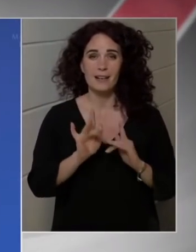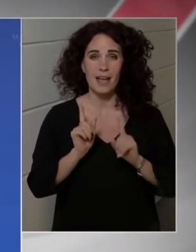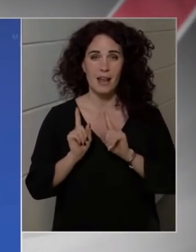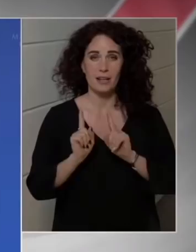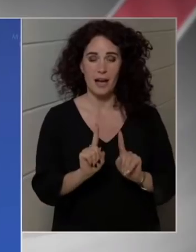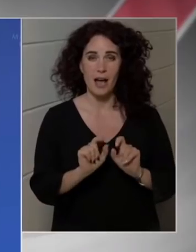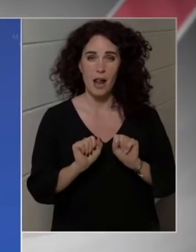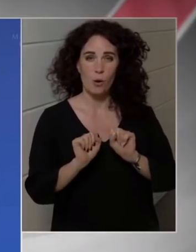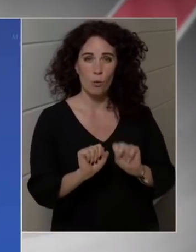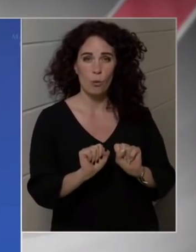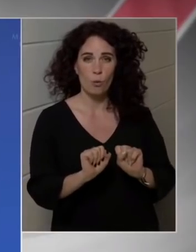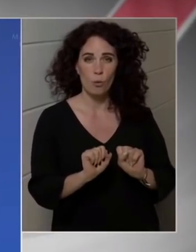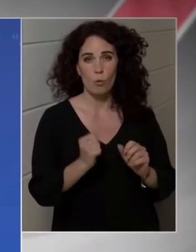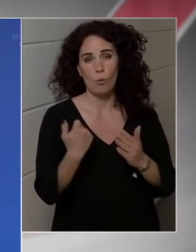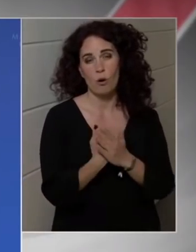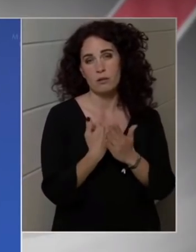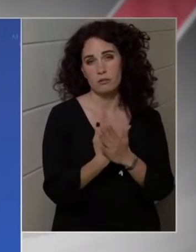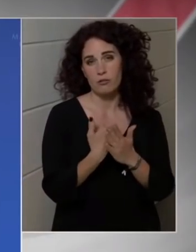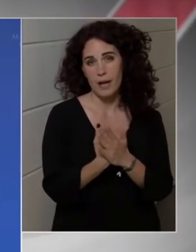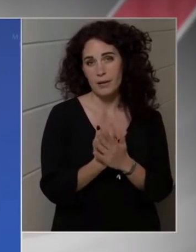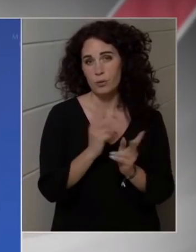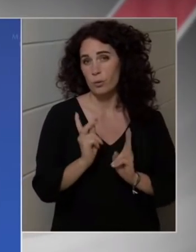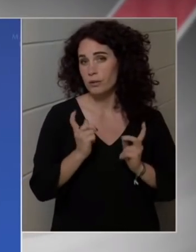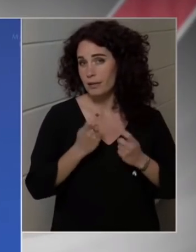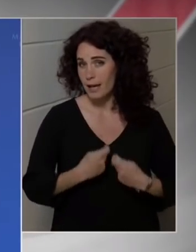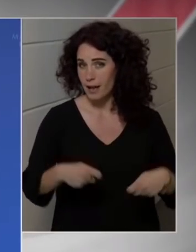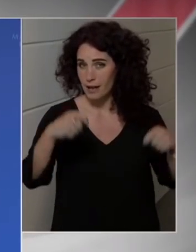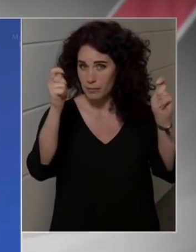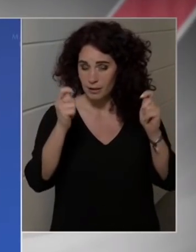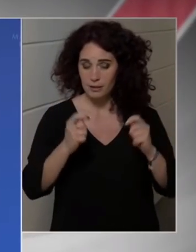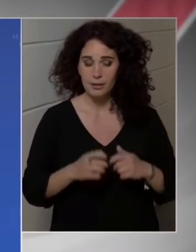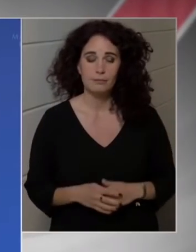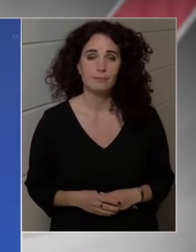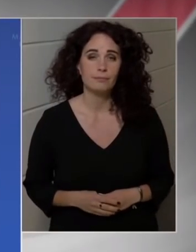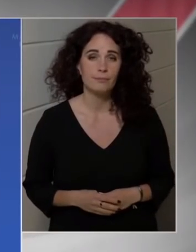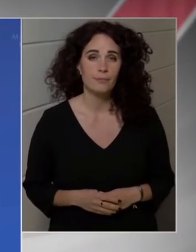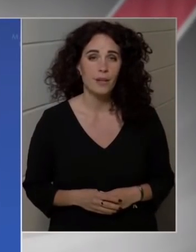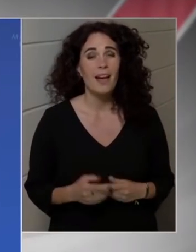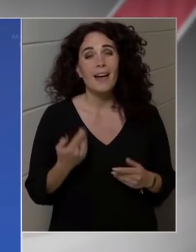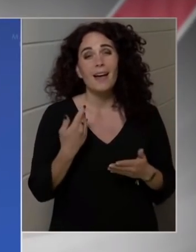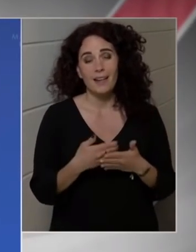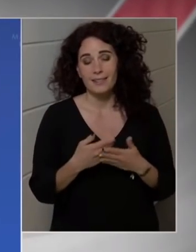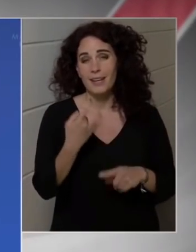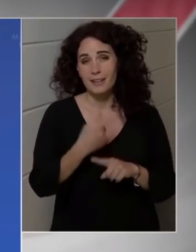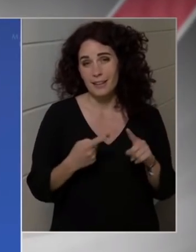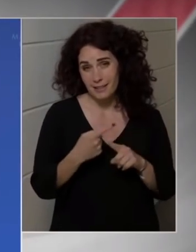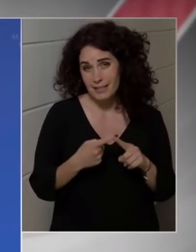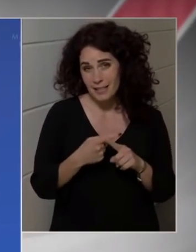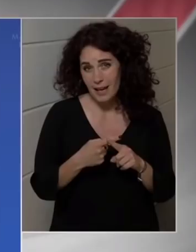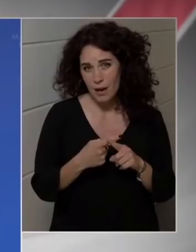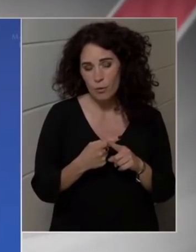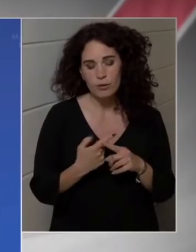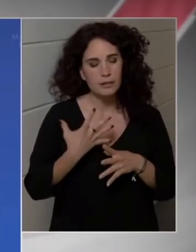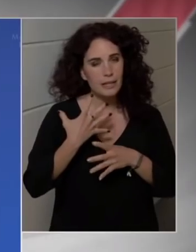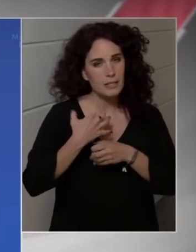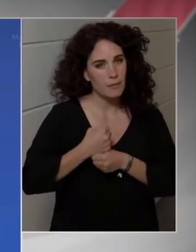recessziós félelmek. Ez ellen védekeznünk kell, és egy válság ellenálló,